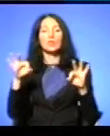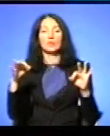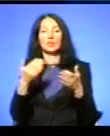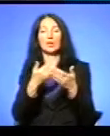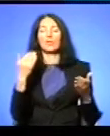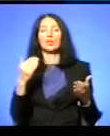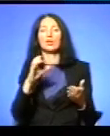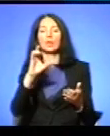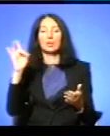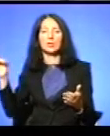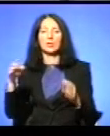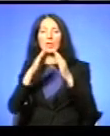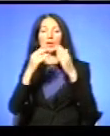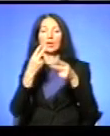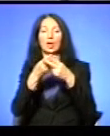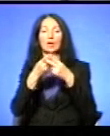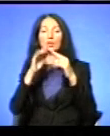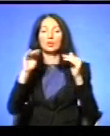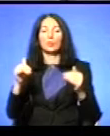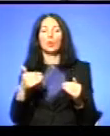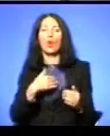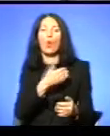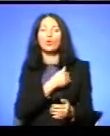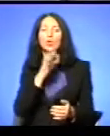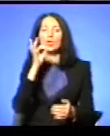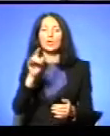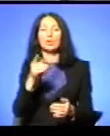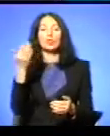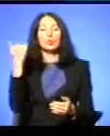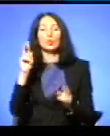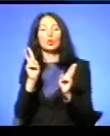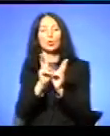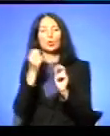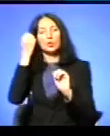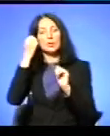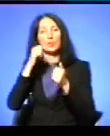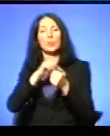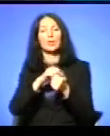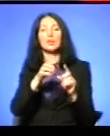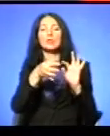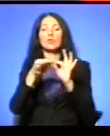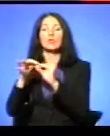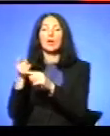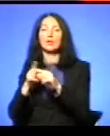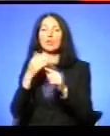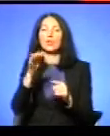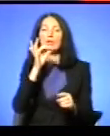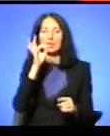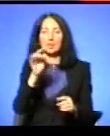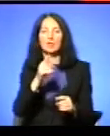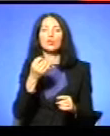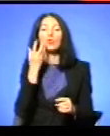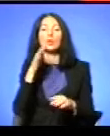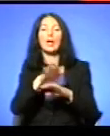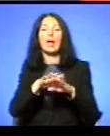від радянських таборів Я хочу сказати, що З минулої зустрічі запам'яталась Фраза, яку ви озвучили Те, що коли нації